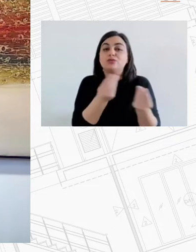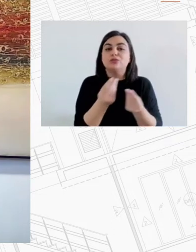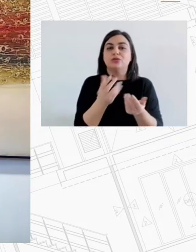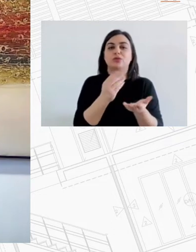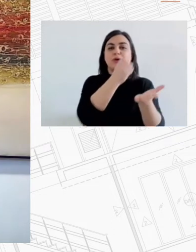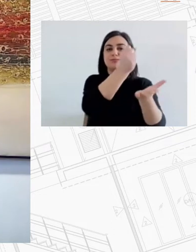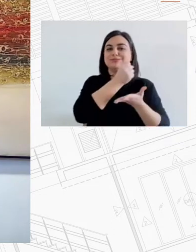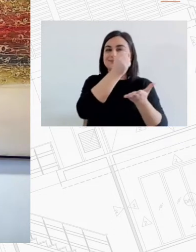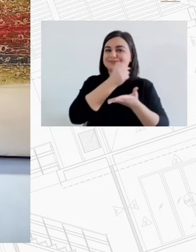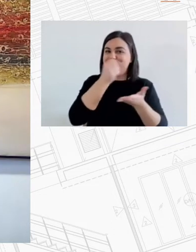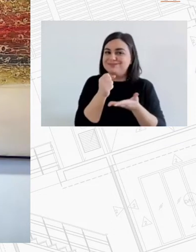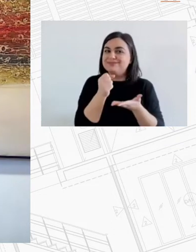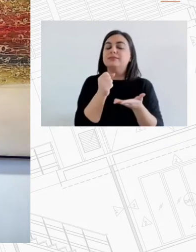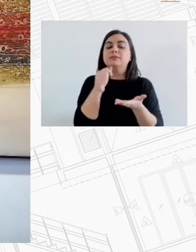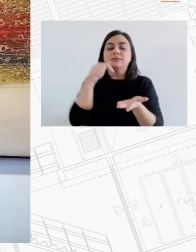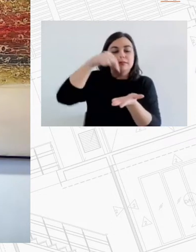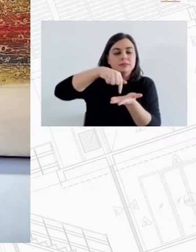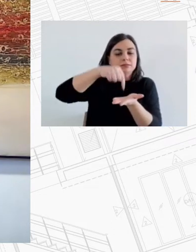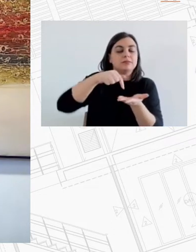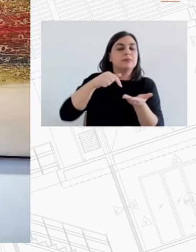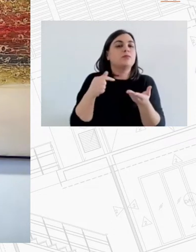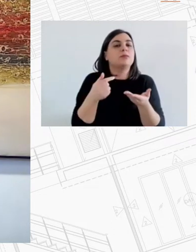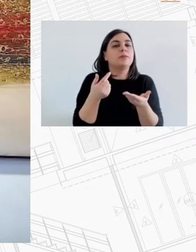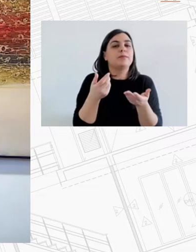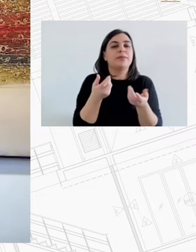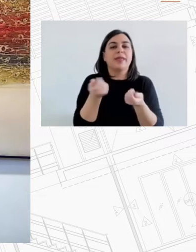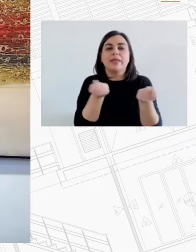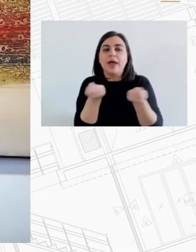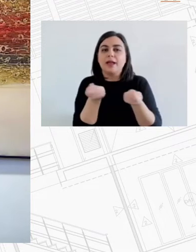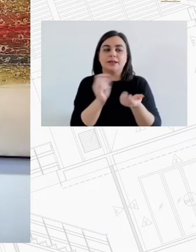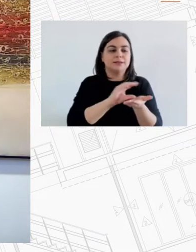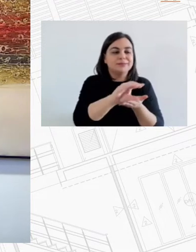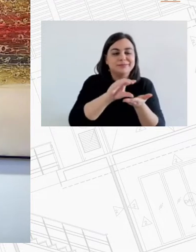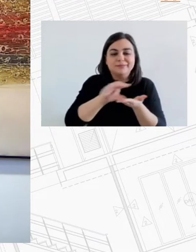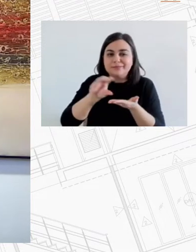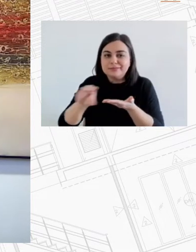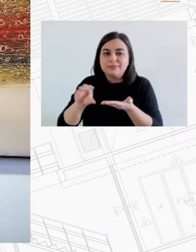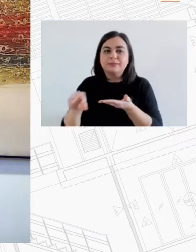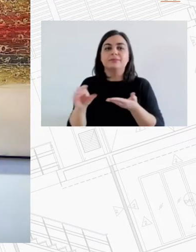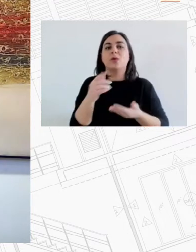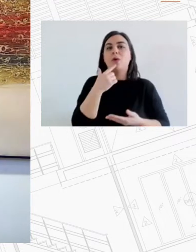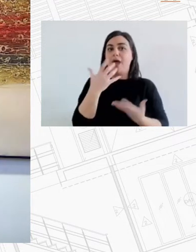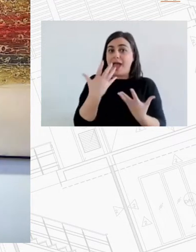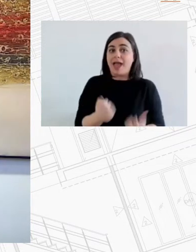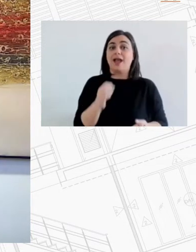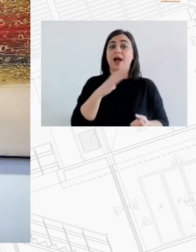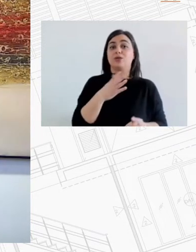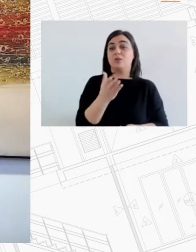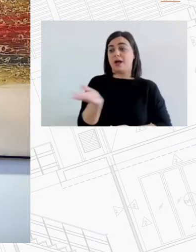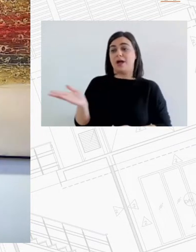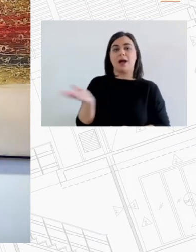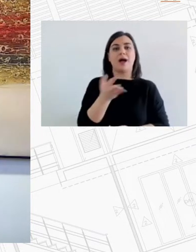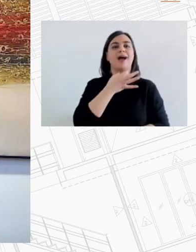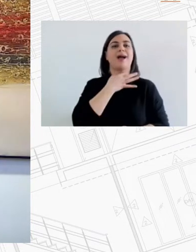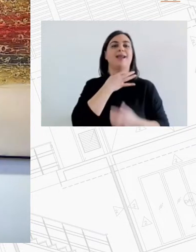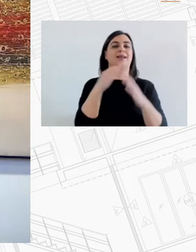καταγραφής πλέον των ακινήτων της χώρας έτσι ώστε να μπορέσουμε να δώσουμε λύσεις στις ανάγκες τέρασης σε όλους αυτούς των Αυρώπων οι οποίοι είναι είτε άστηγοι